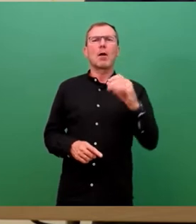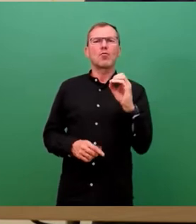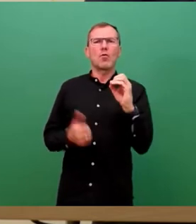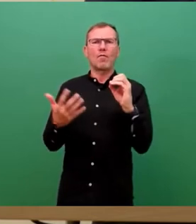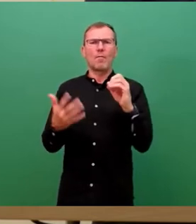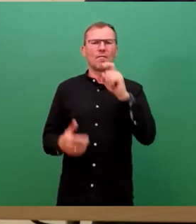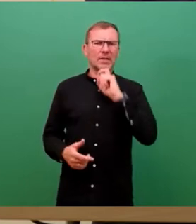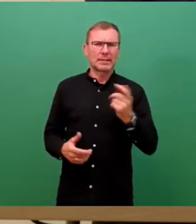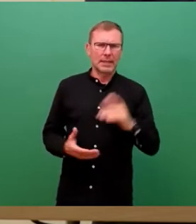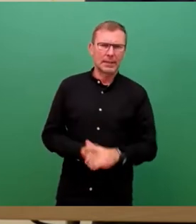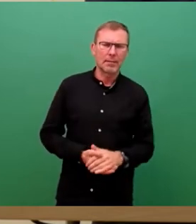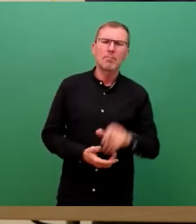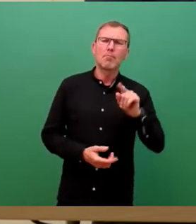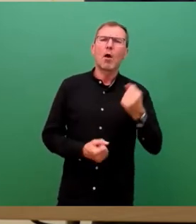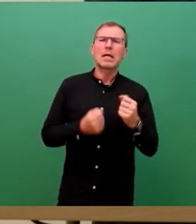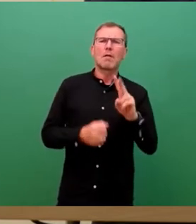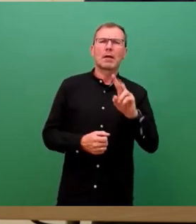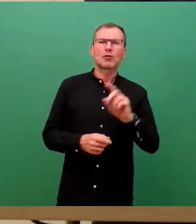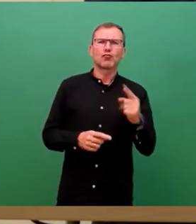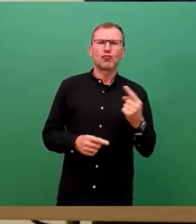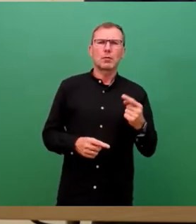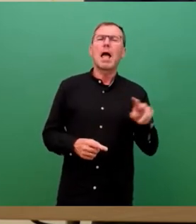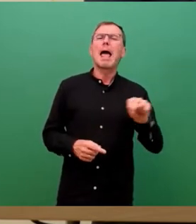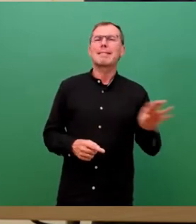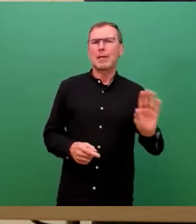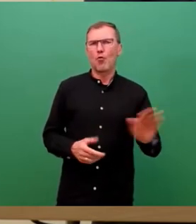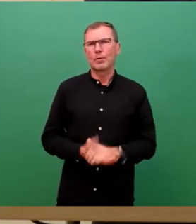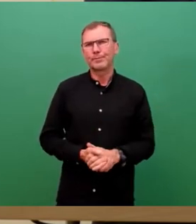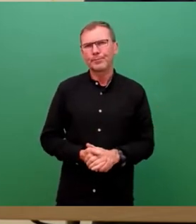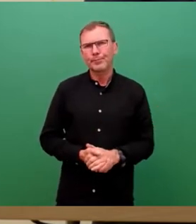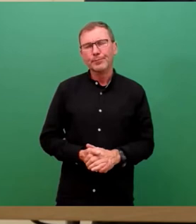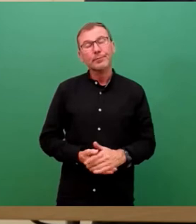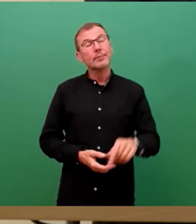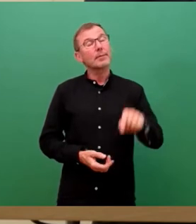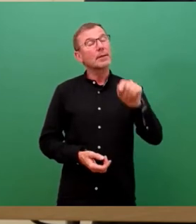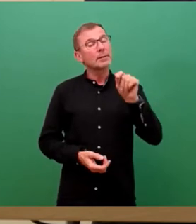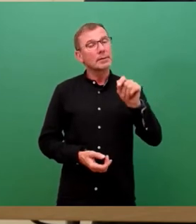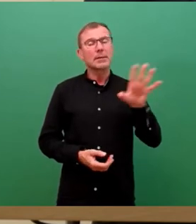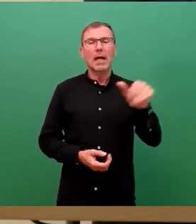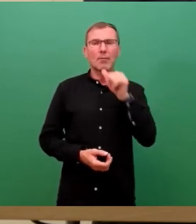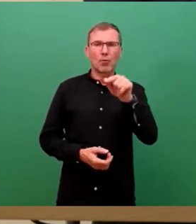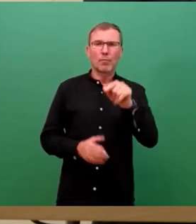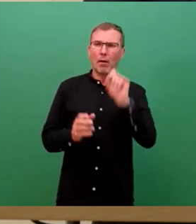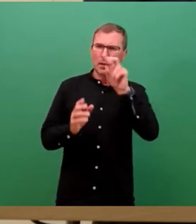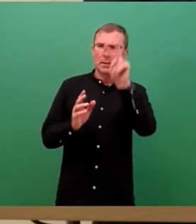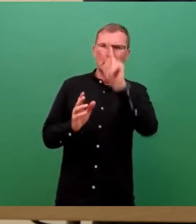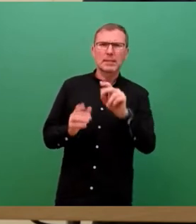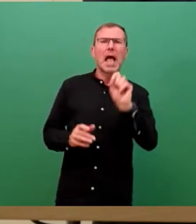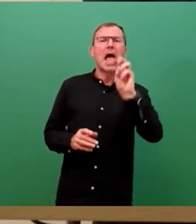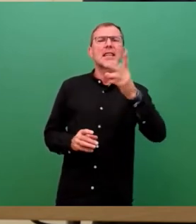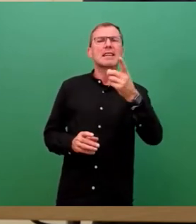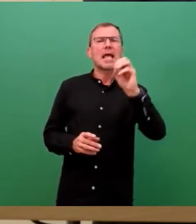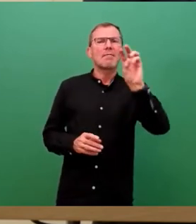pro Kilowattstunde netto an. Zudem ist das auch abrufbar auf der Drehwerkseite